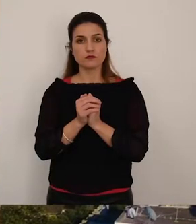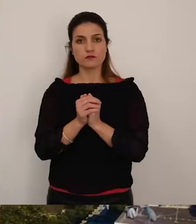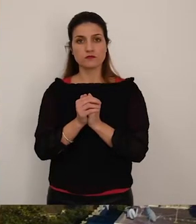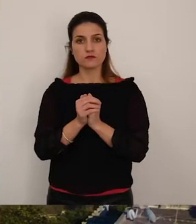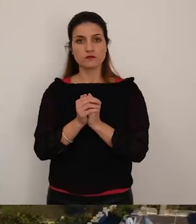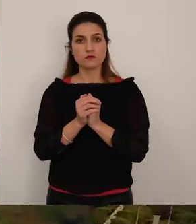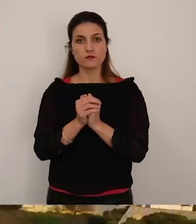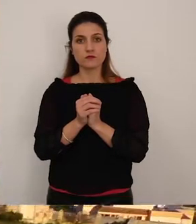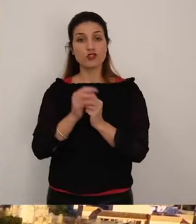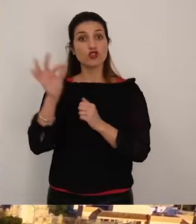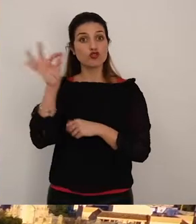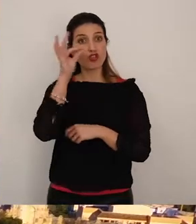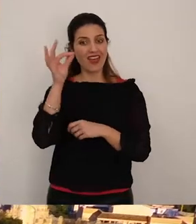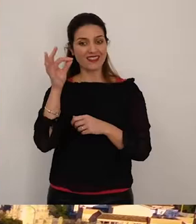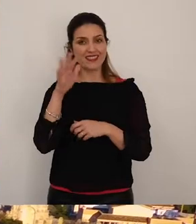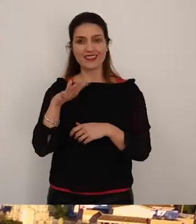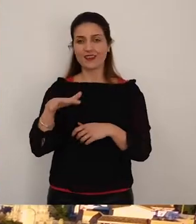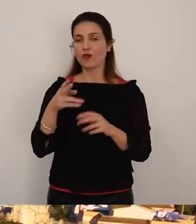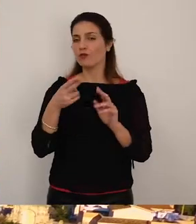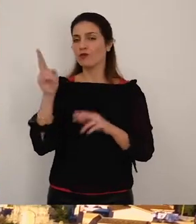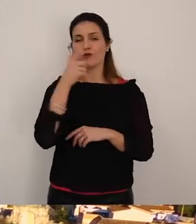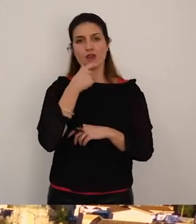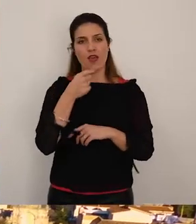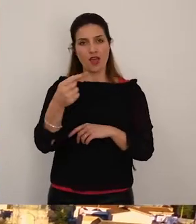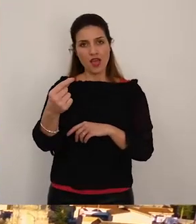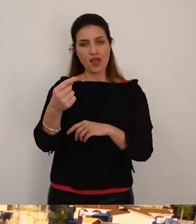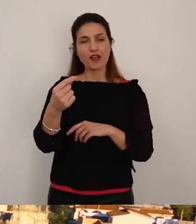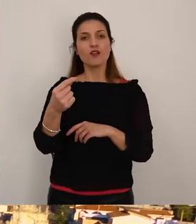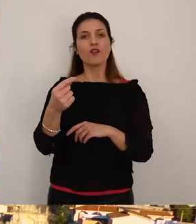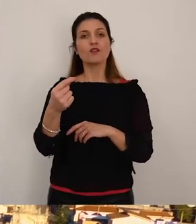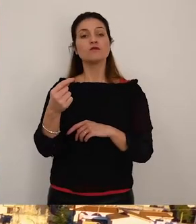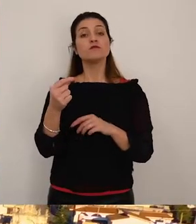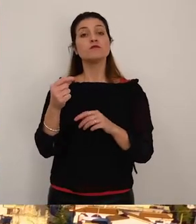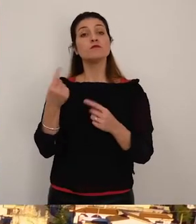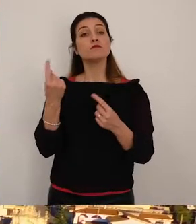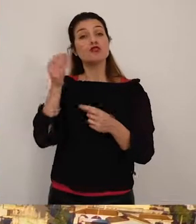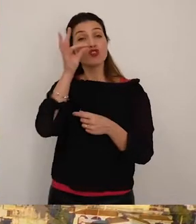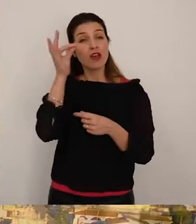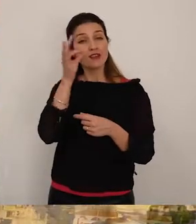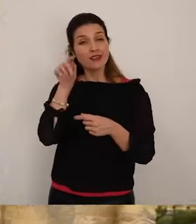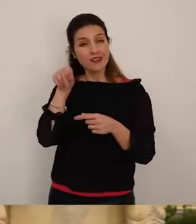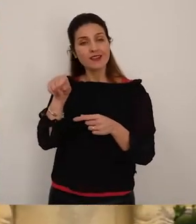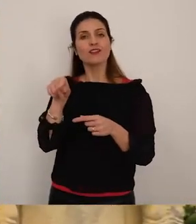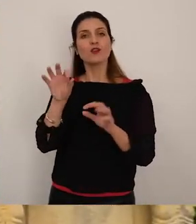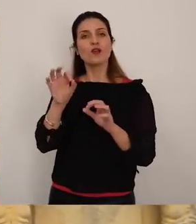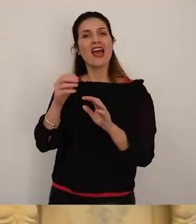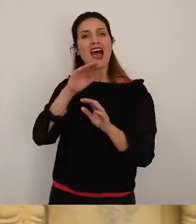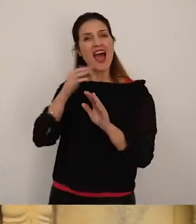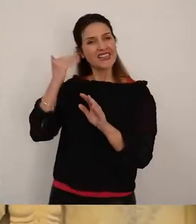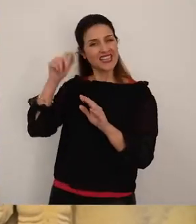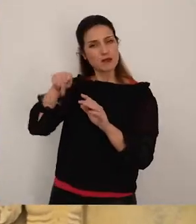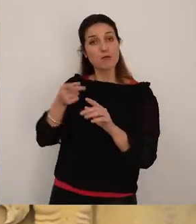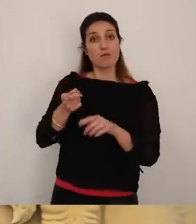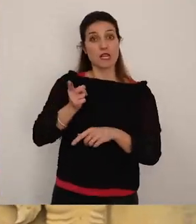Più di tutto è il giardino che colpisce l'attenzione e rappresenta il punto più alto di ingentilimento di quel che fu l'antico maniero di